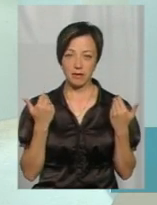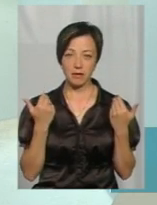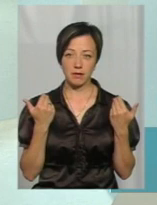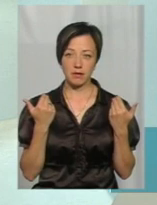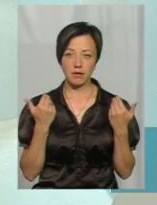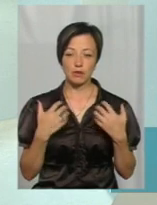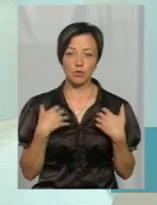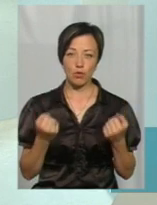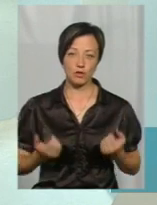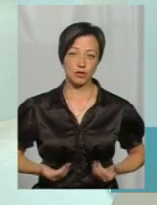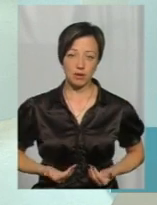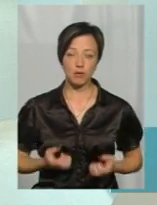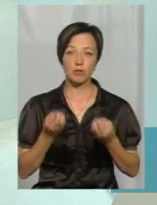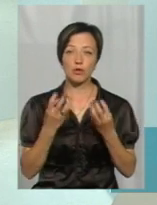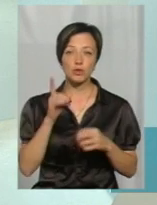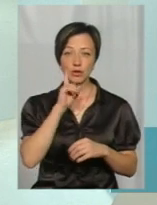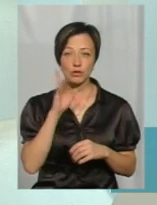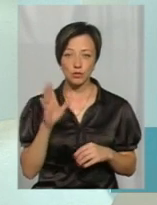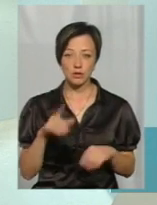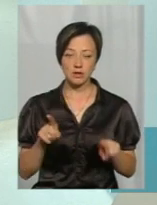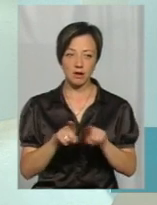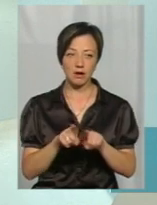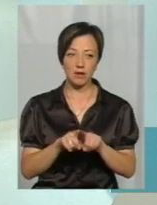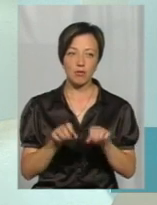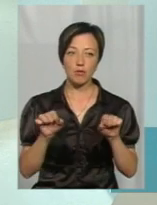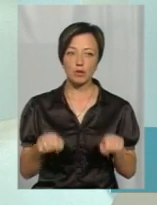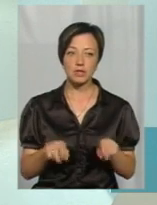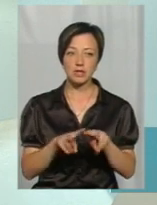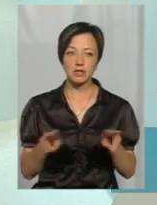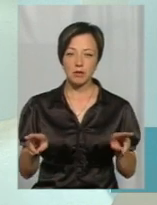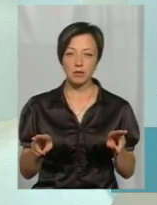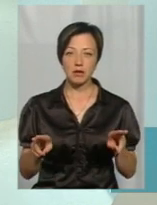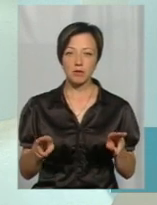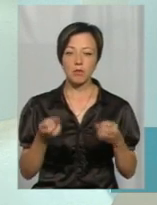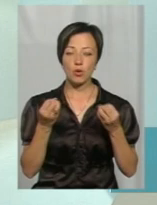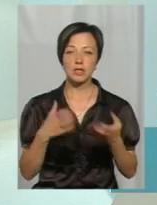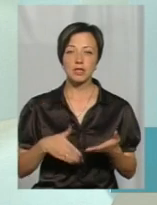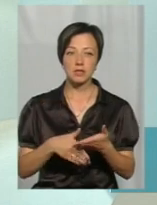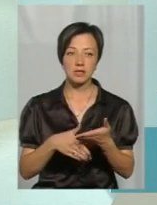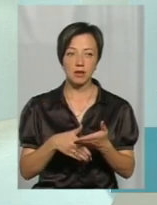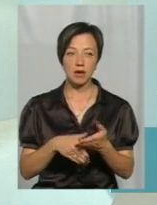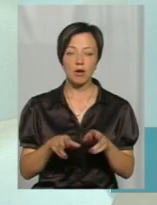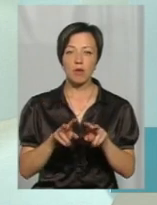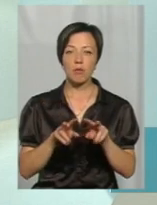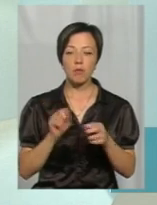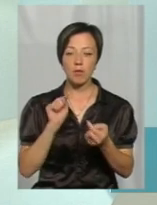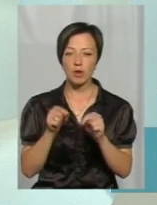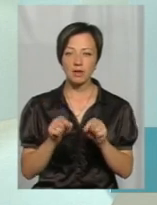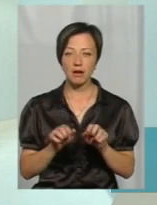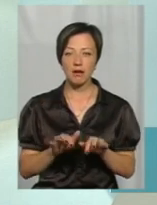якоїсь небезпеки для здоров'я життя. Ну, просто незручність така. Можна так само, самий простий такий засіб, як проти торганів, знаєте, як